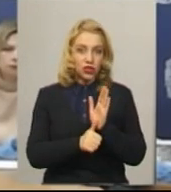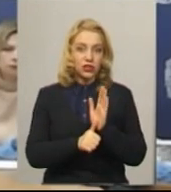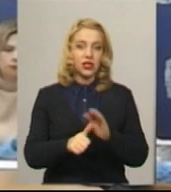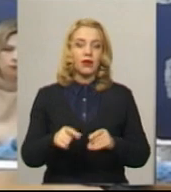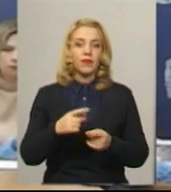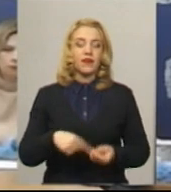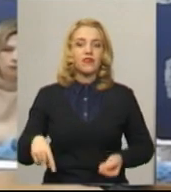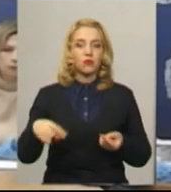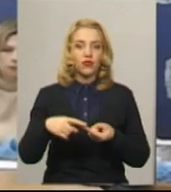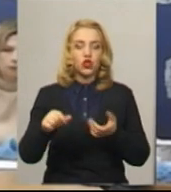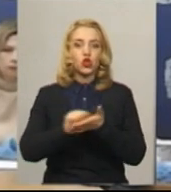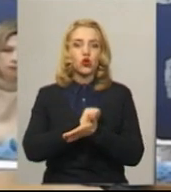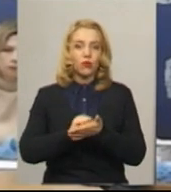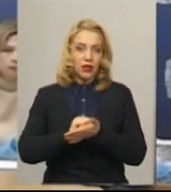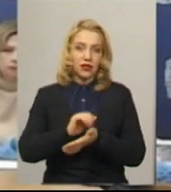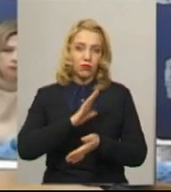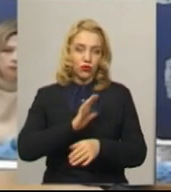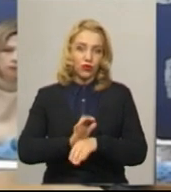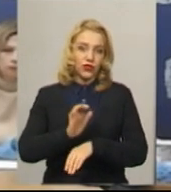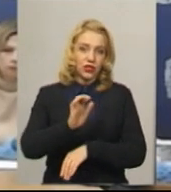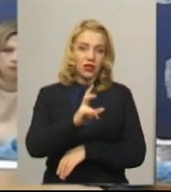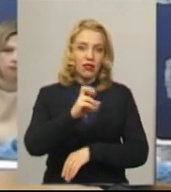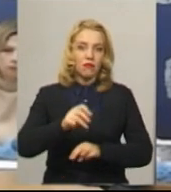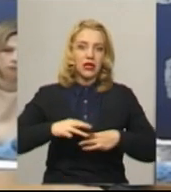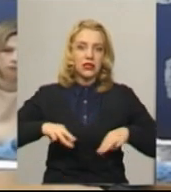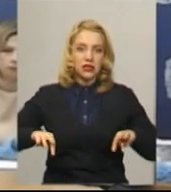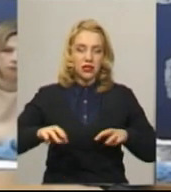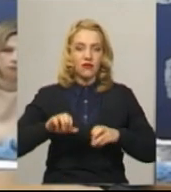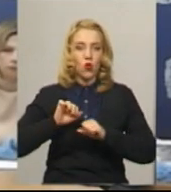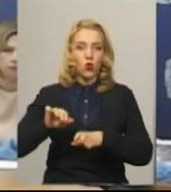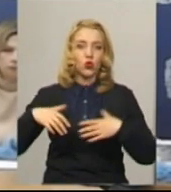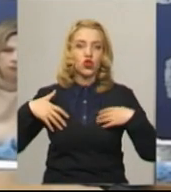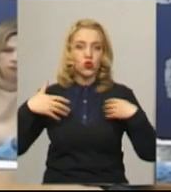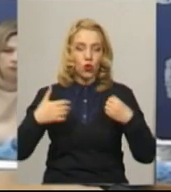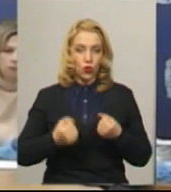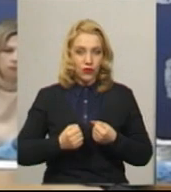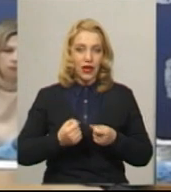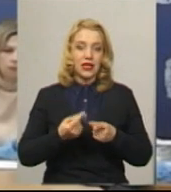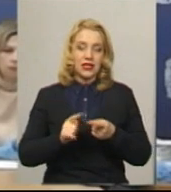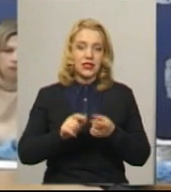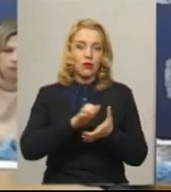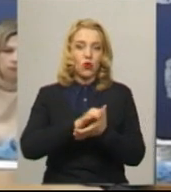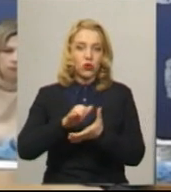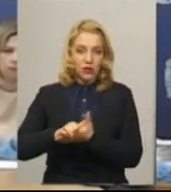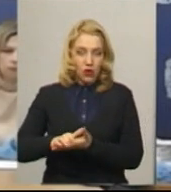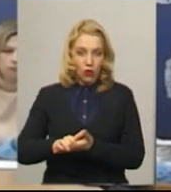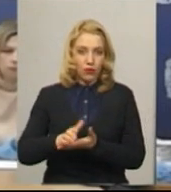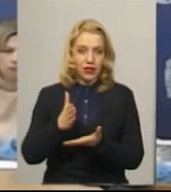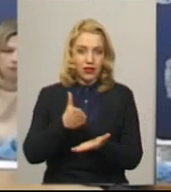документи були відснані до Міністерства охорони здоров'я України, з ними ознайомився і